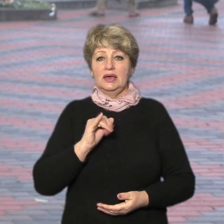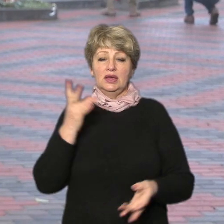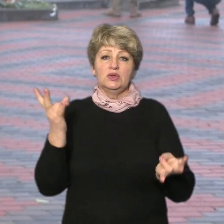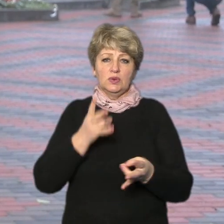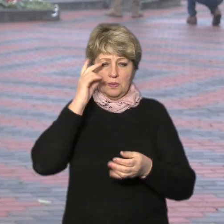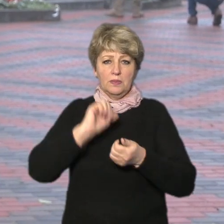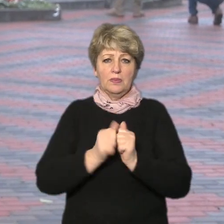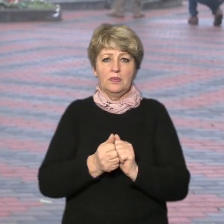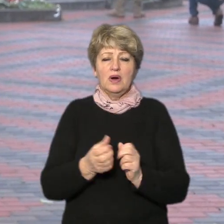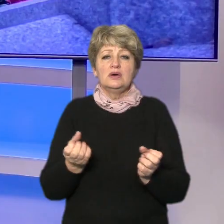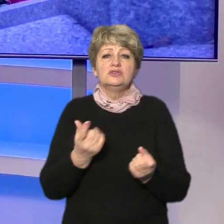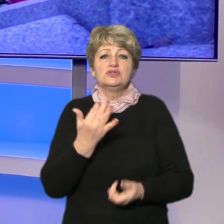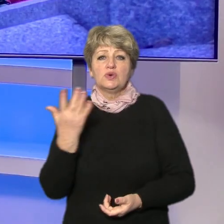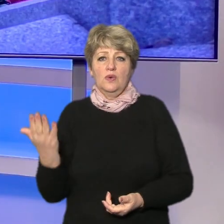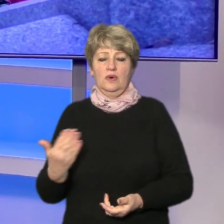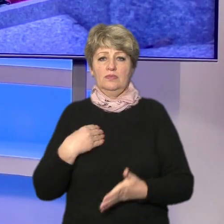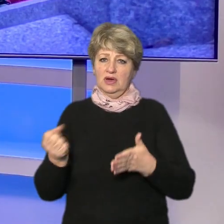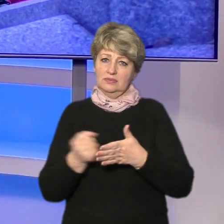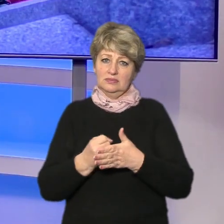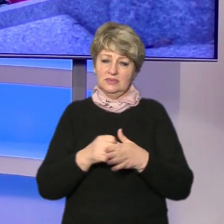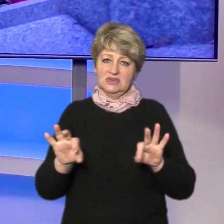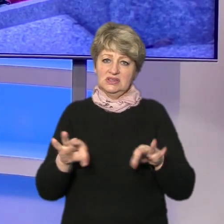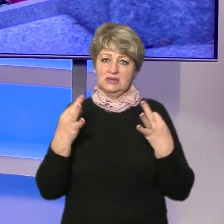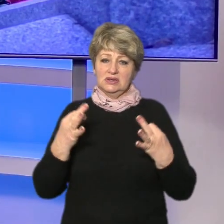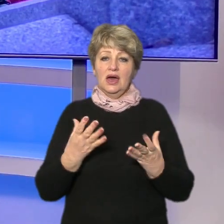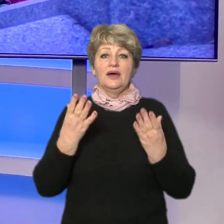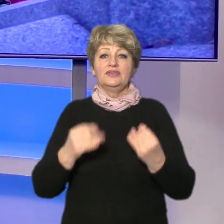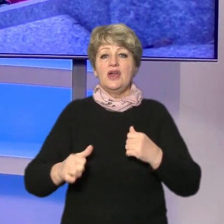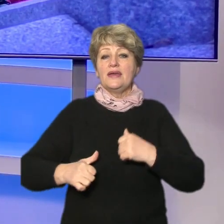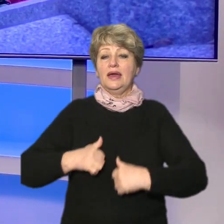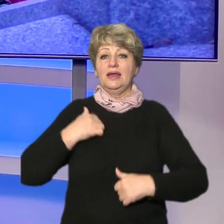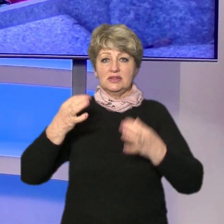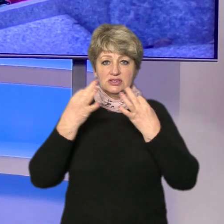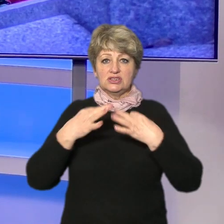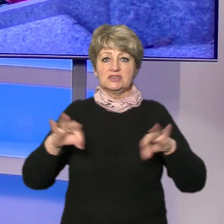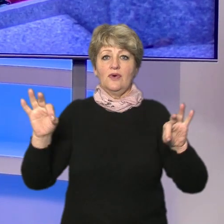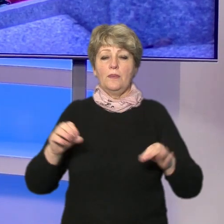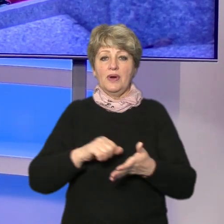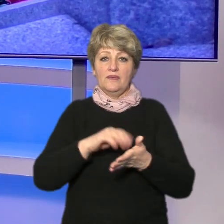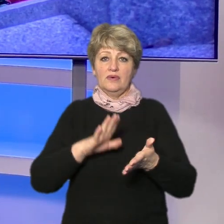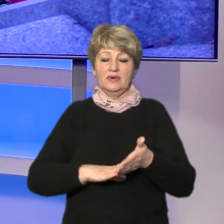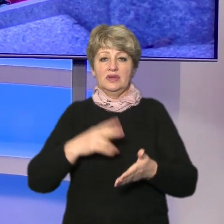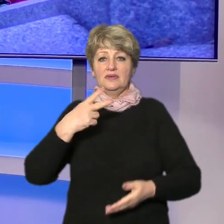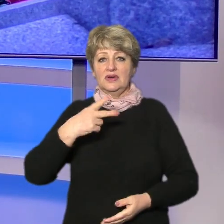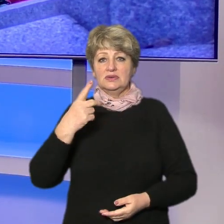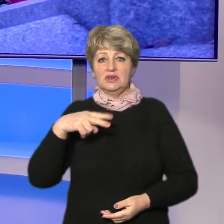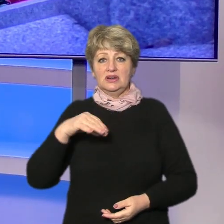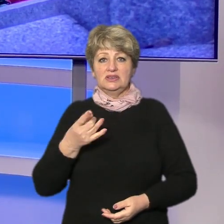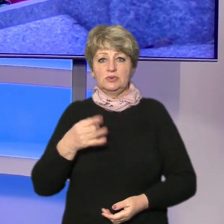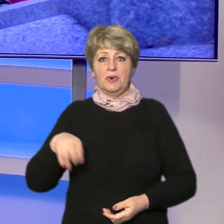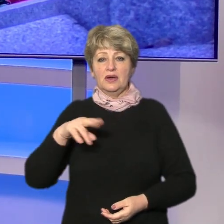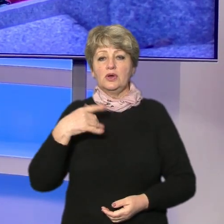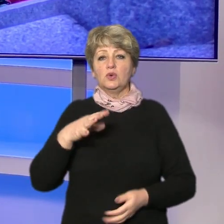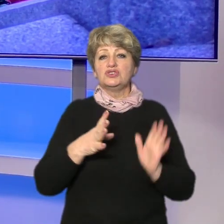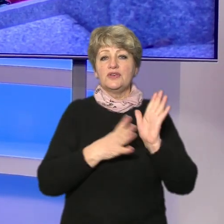жертвами нам дісталася свобода нагадаємо день гідності і свободи в Україні відзначають 21 листопада 9 рік